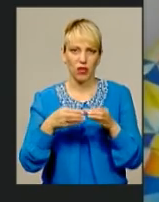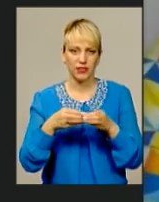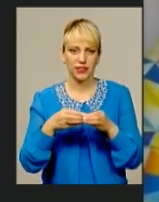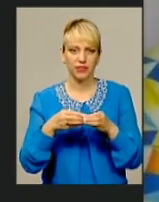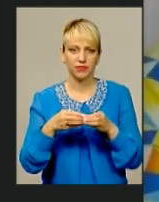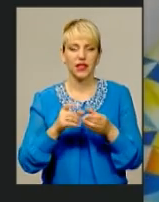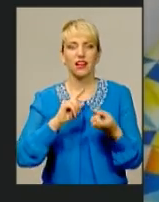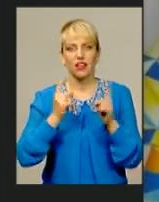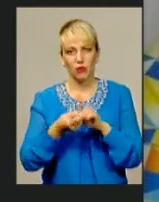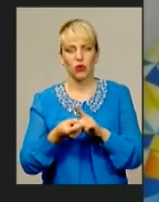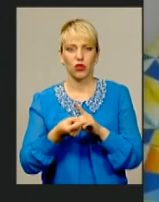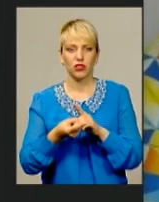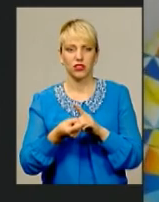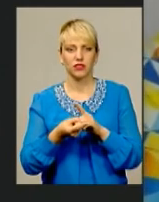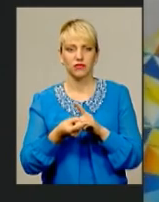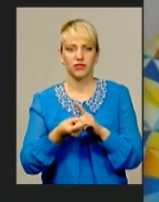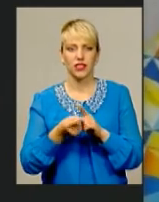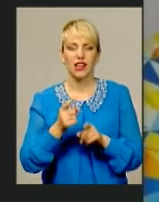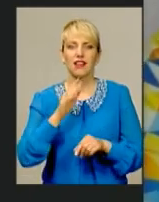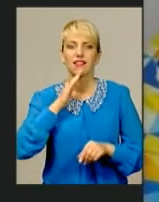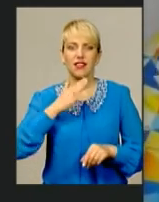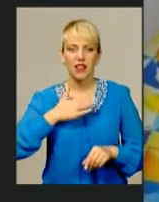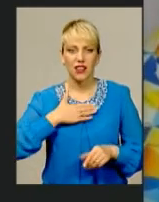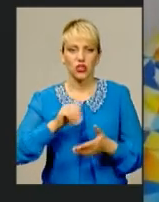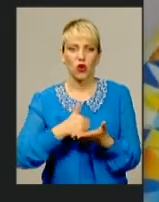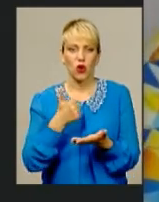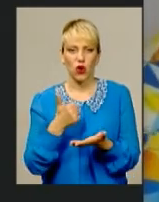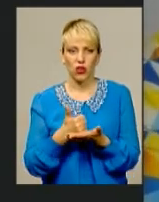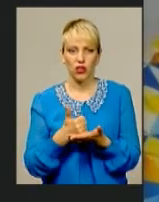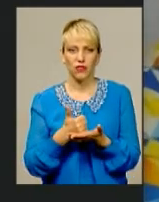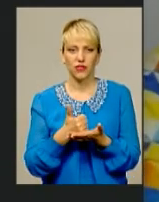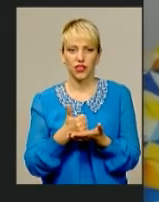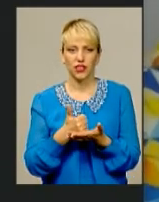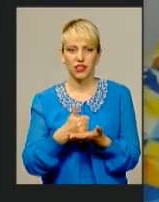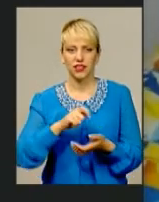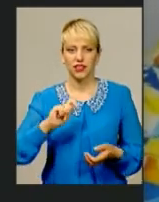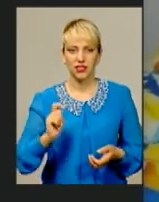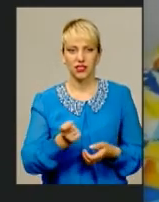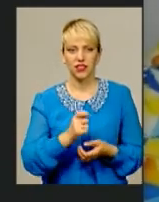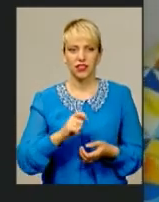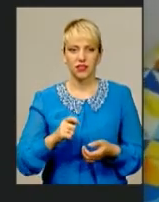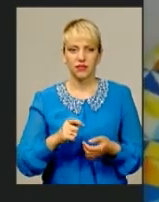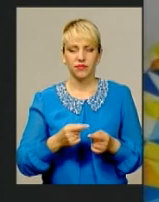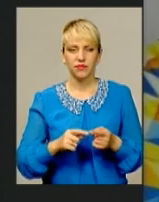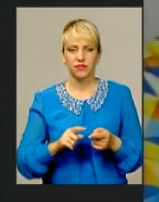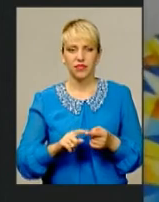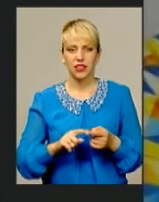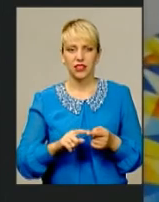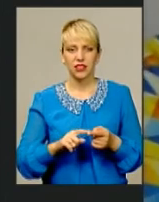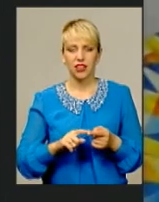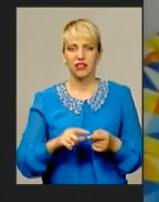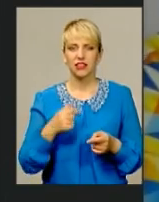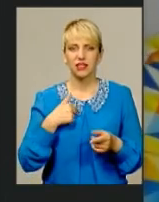наоборот, саме наший головний болівальщик, який боротьбає за нас за доріжкою,